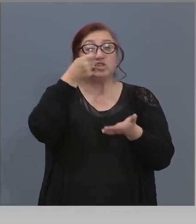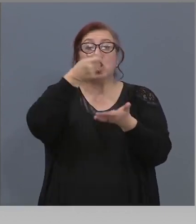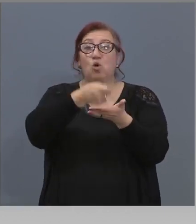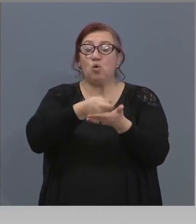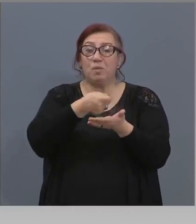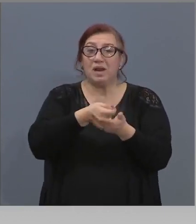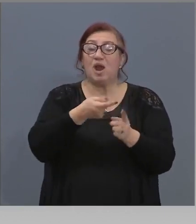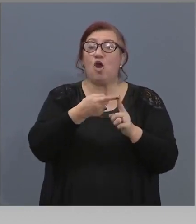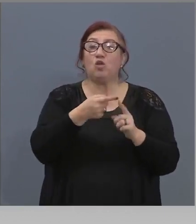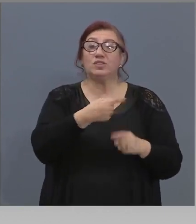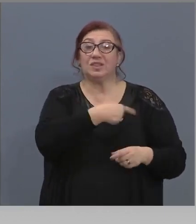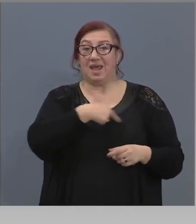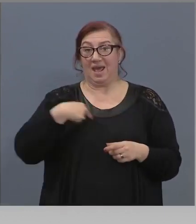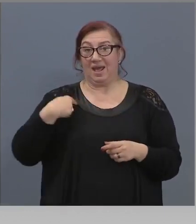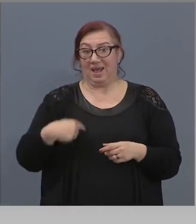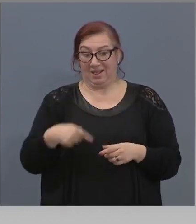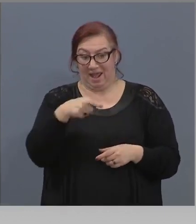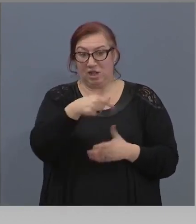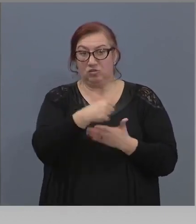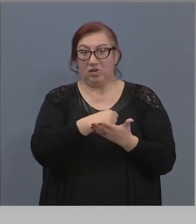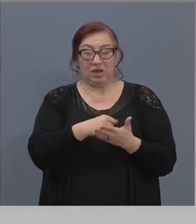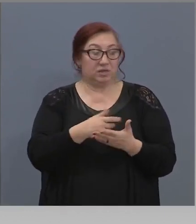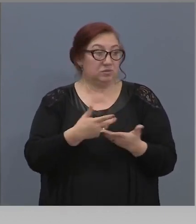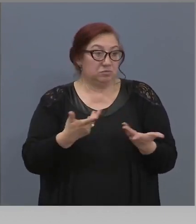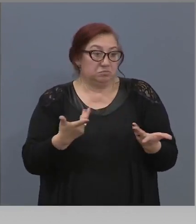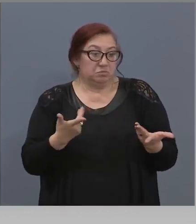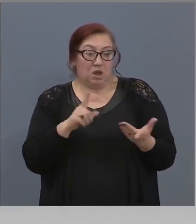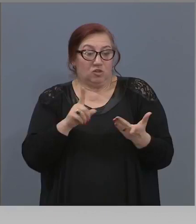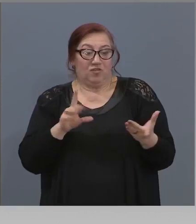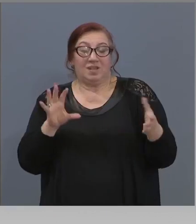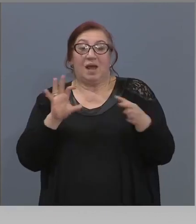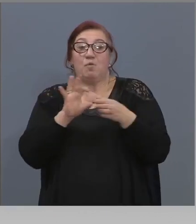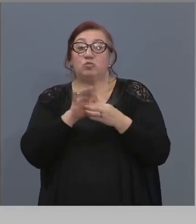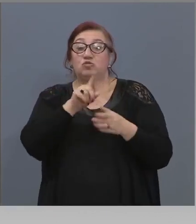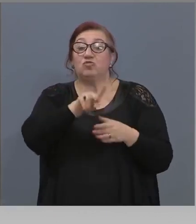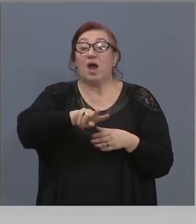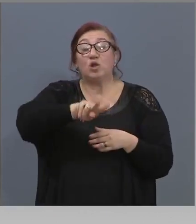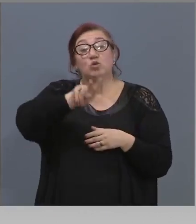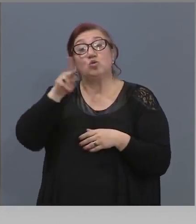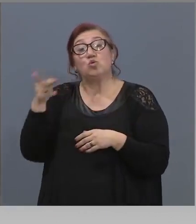хидроксихлорин от Китай? Това какво общо е с хинина? Има ли общо?